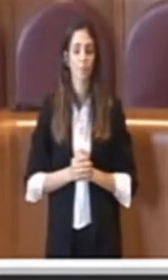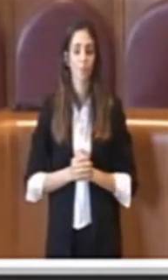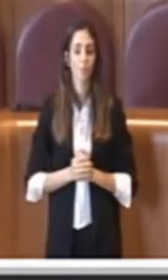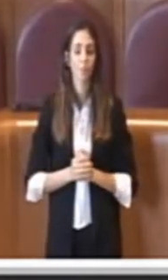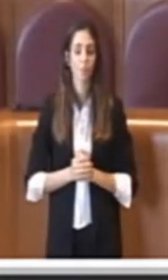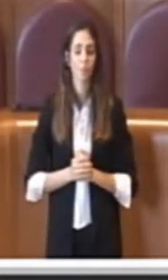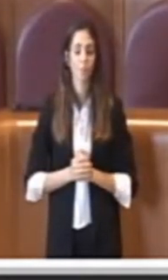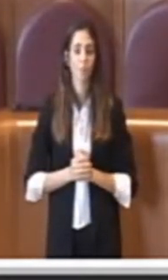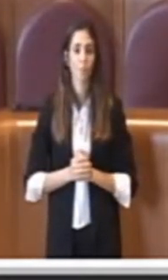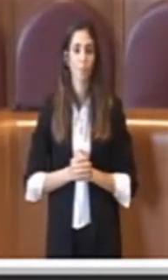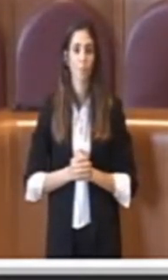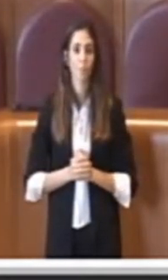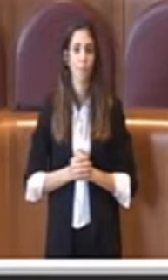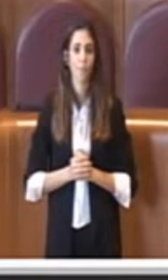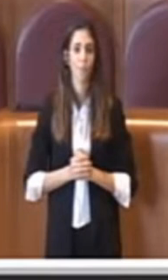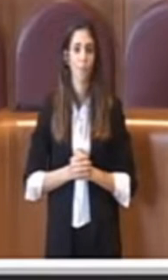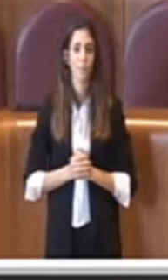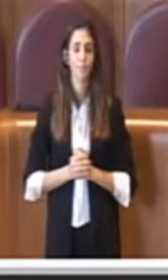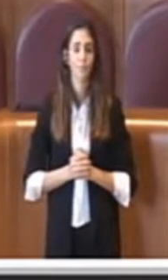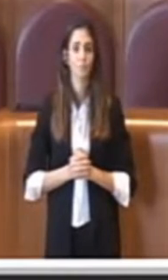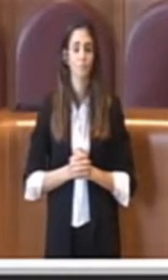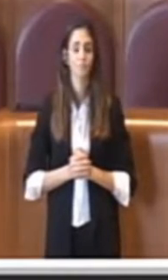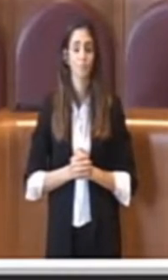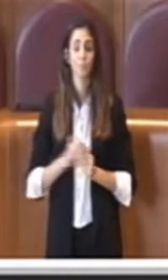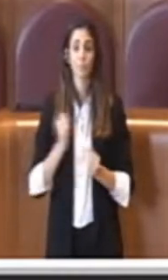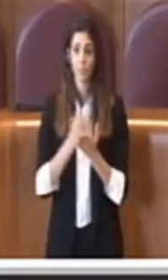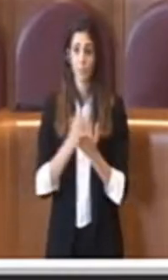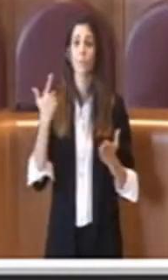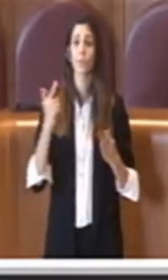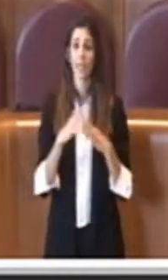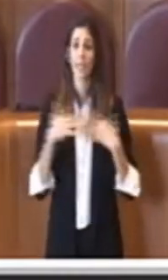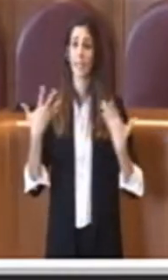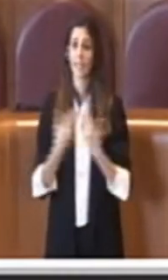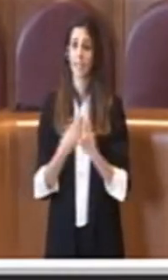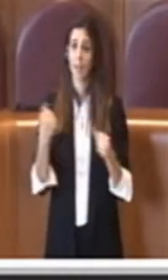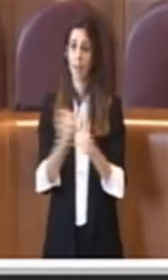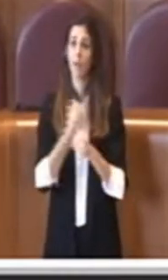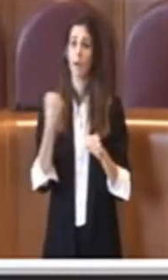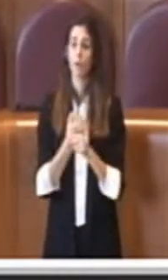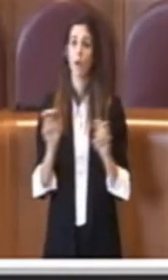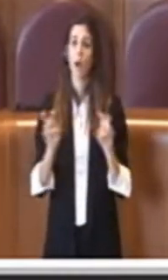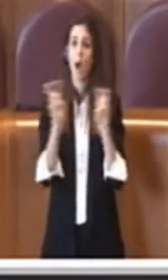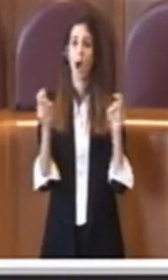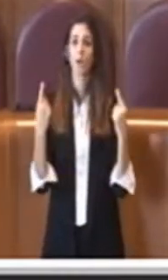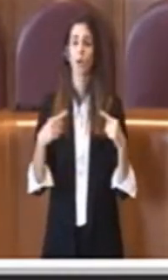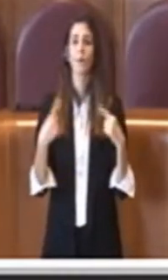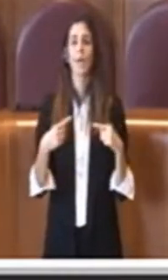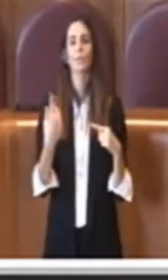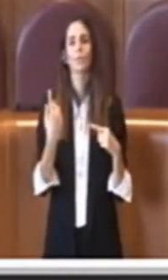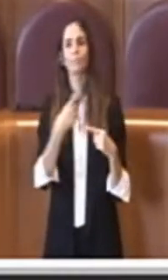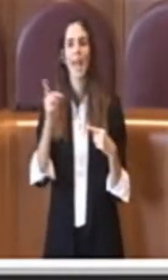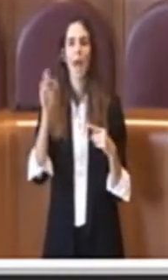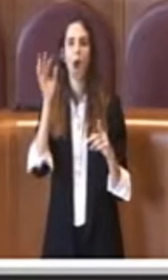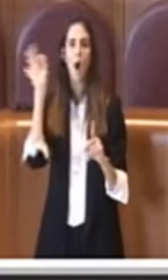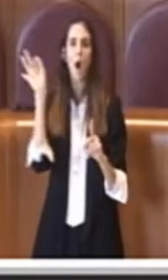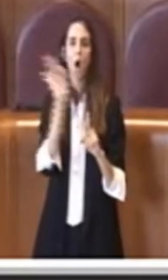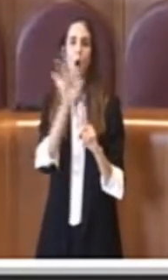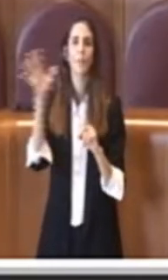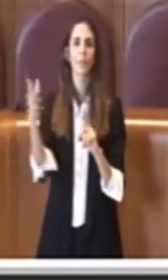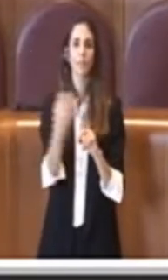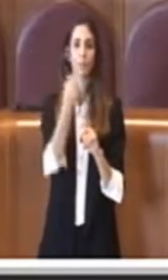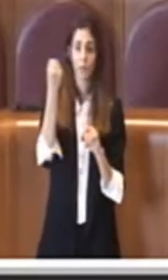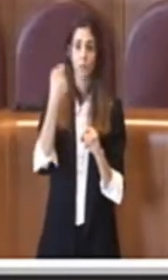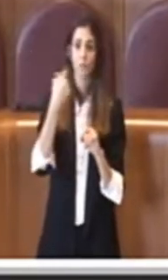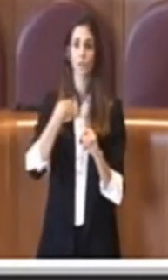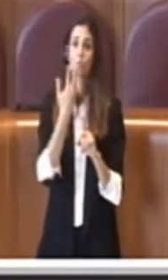arrivare appunto a questo obiettivo che come ribadisco era presente nelle nostre